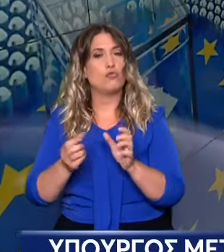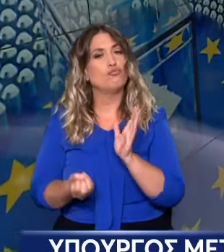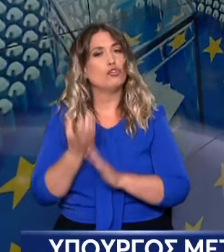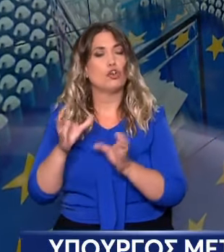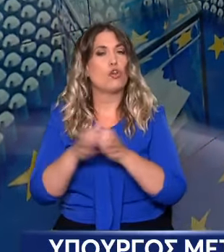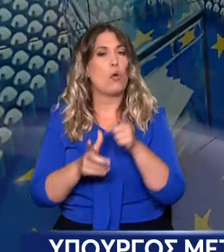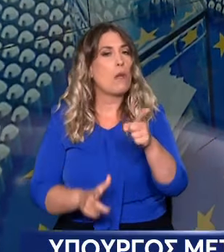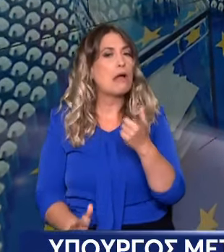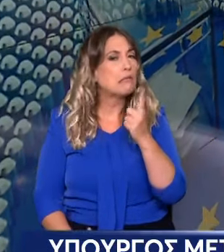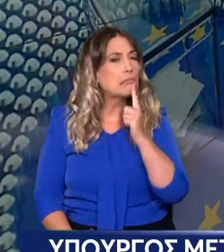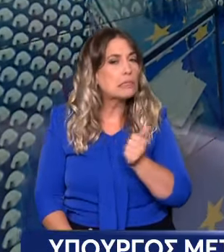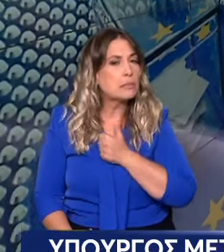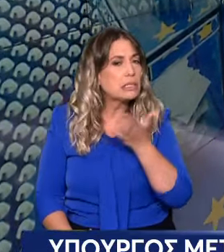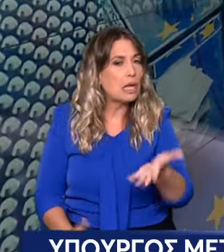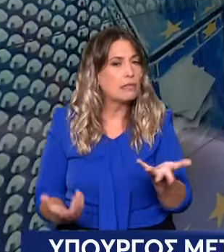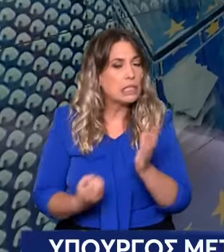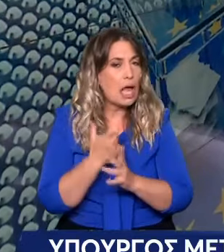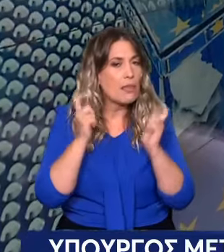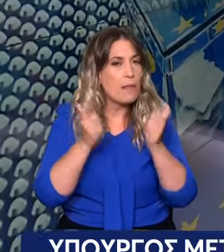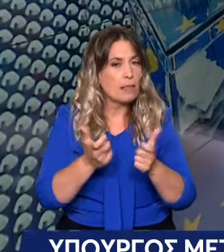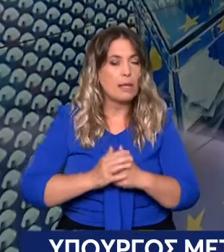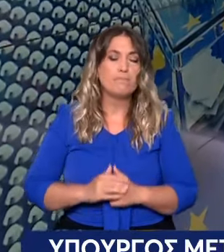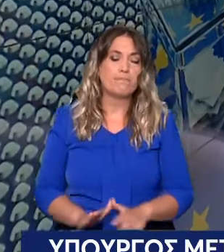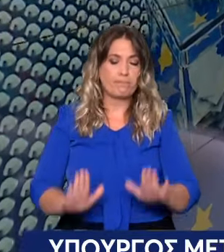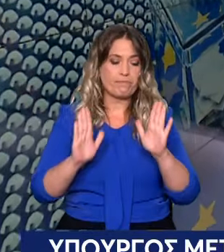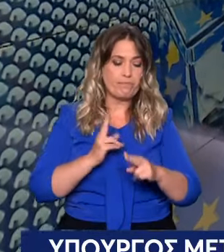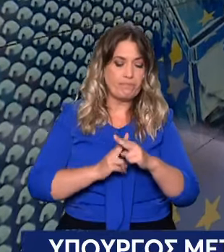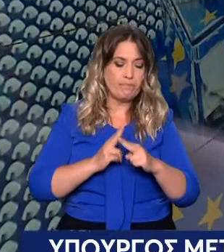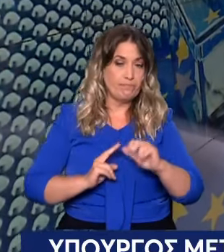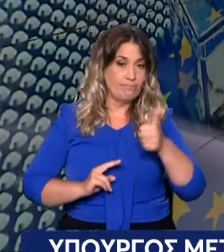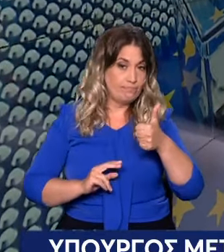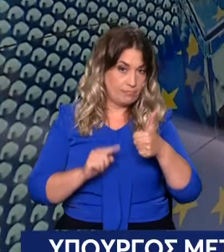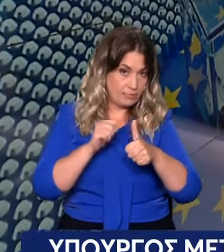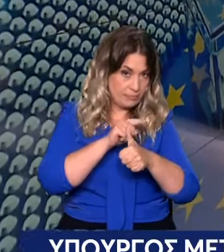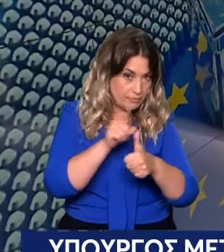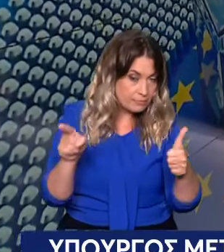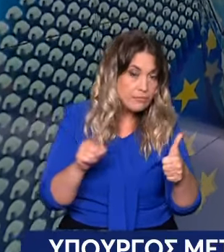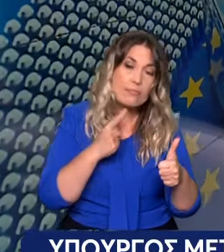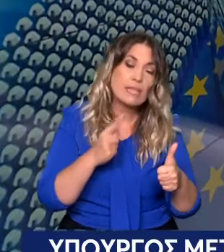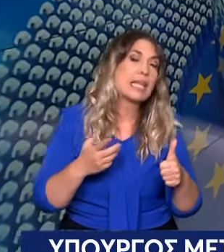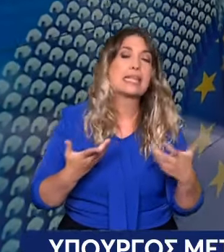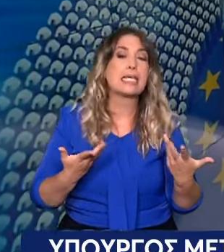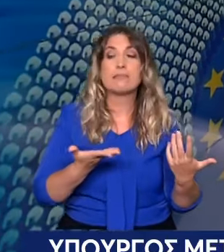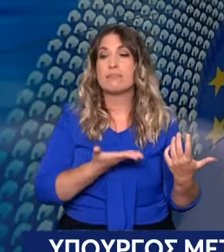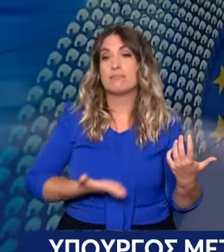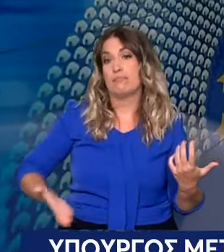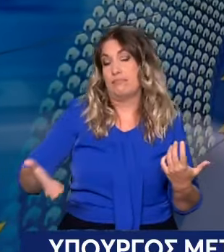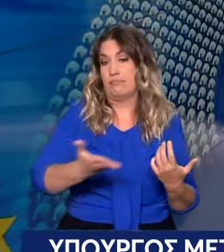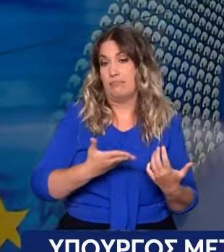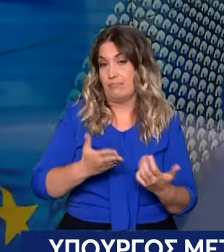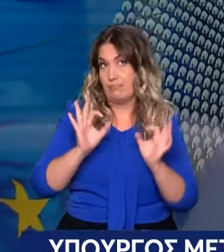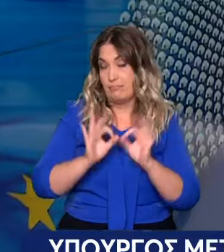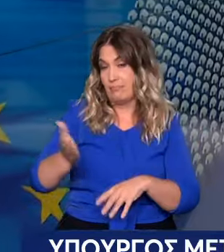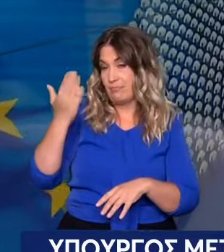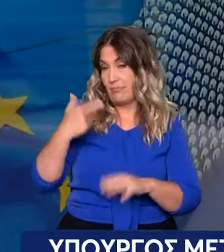Κοιτάξτε, το βασικό μήνυμα είναι το πρώτο. Υπήρξαν εκατοντάδες χιλιάδες ψηφοφόροι του 23 της Νέας